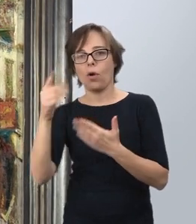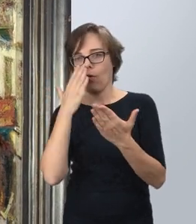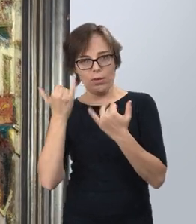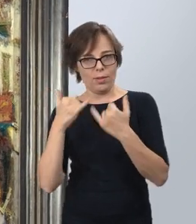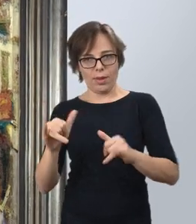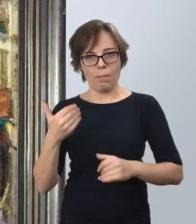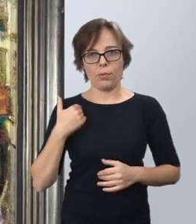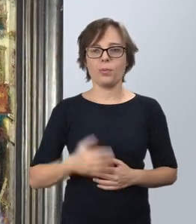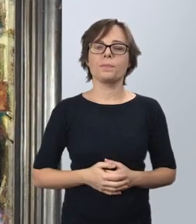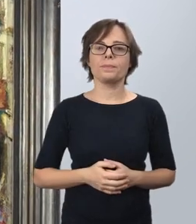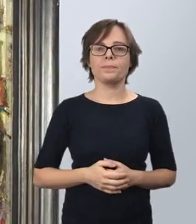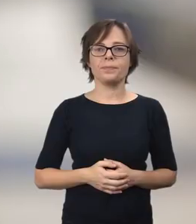przedstawił Władysław Podkowiński.